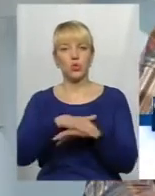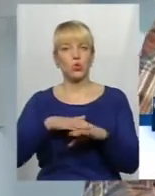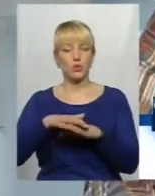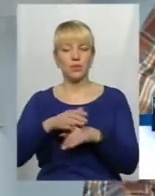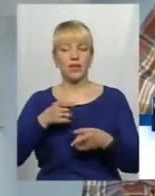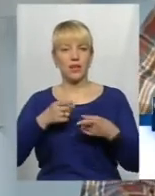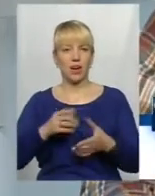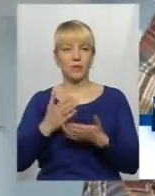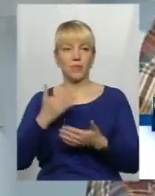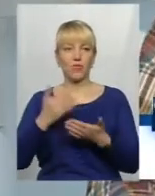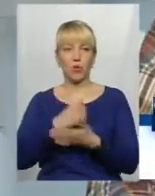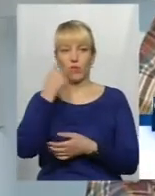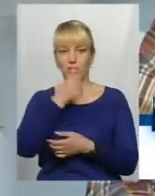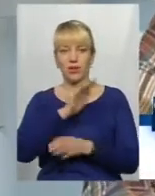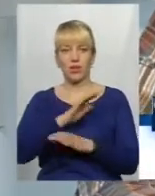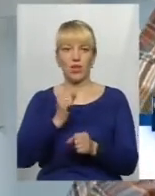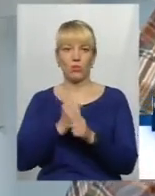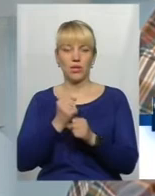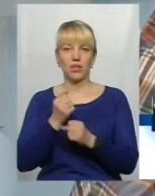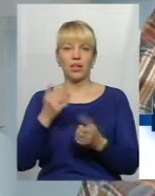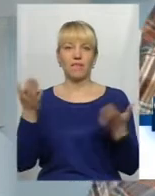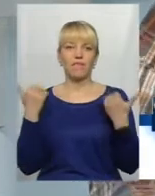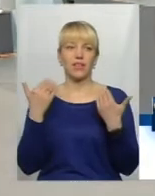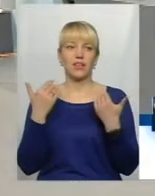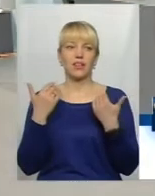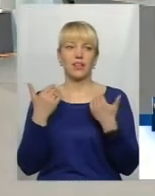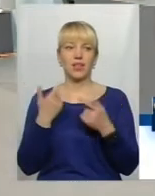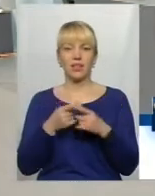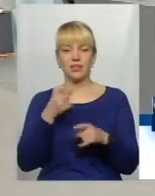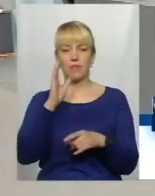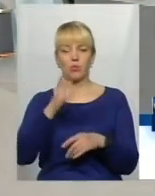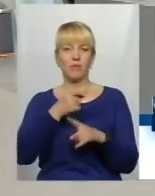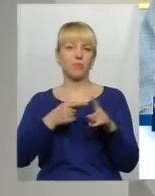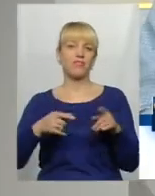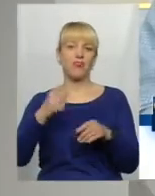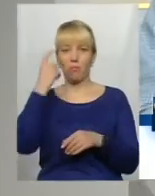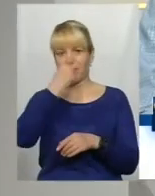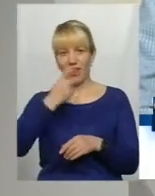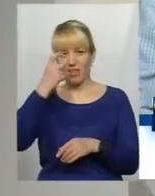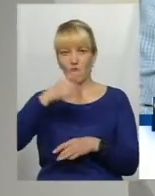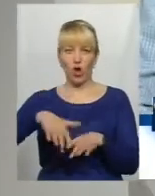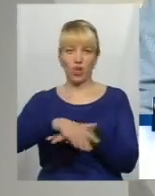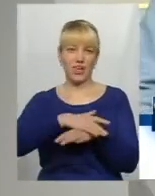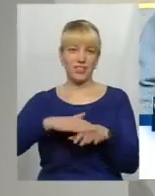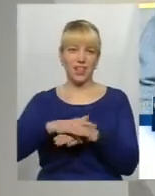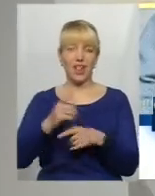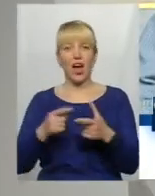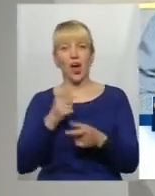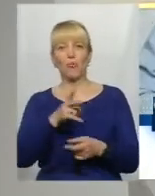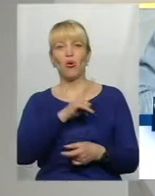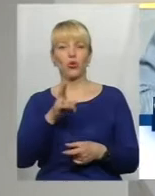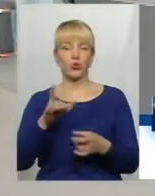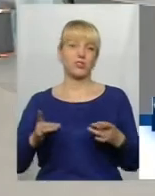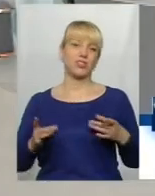В Новий Рік не робити вихідний, це буде, ну, півп'яного населення. Тобто, тут треба виходити... Або хтось зі свята